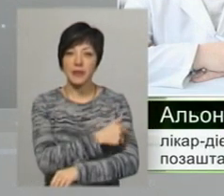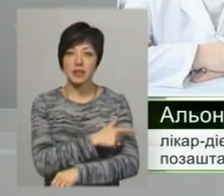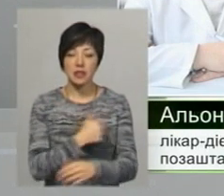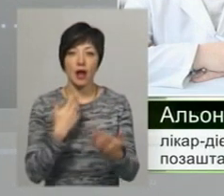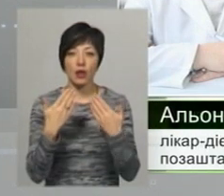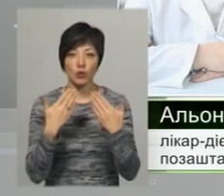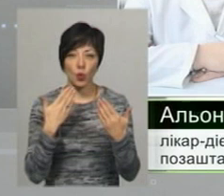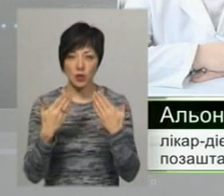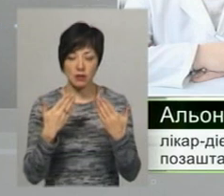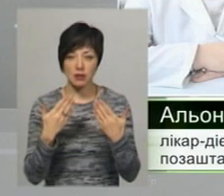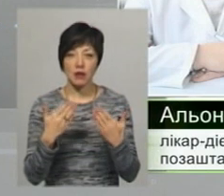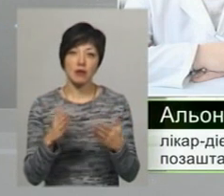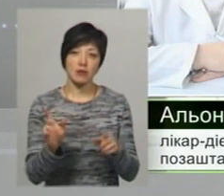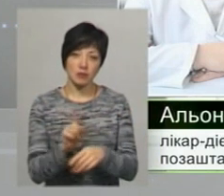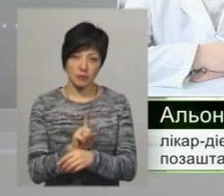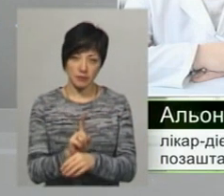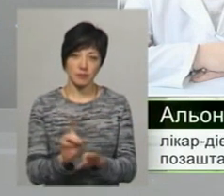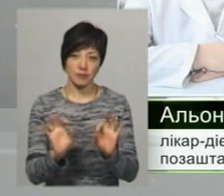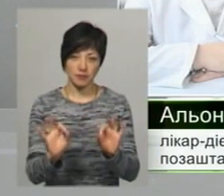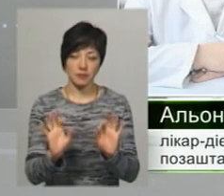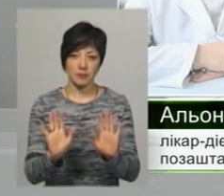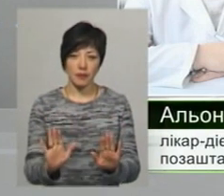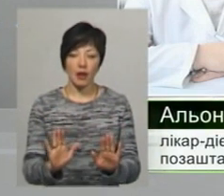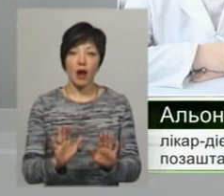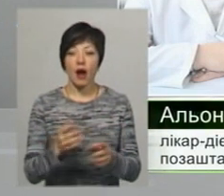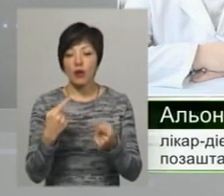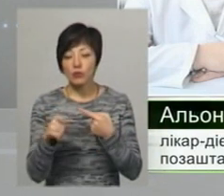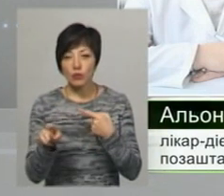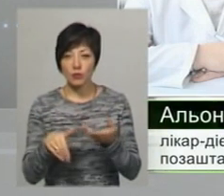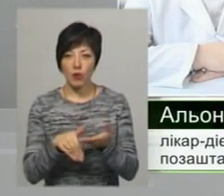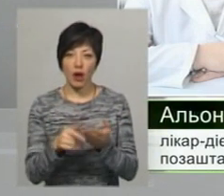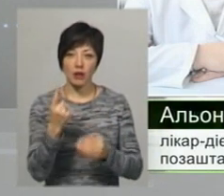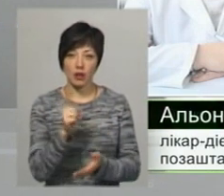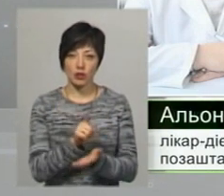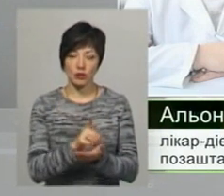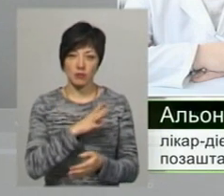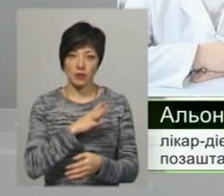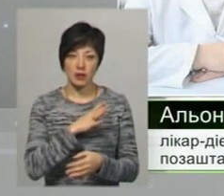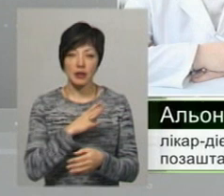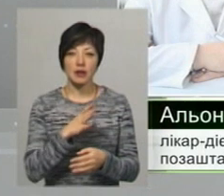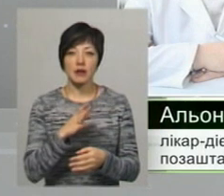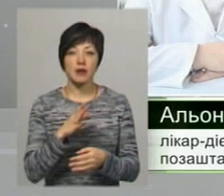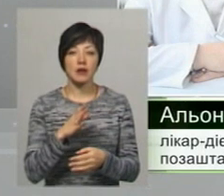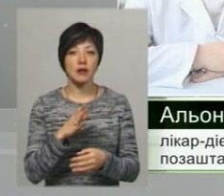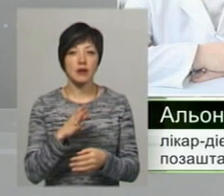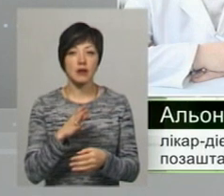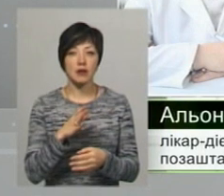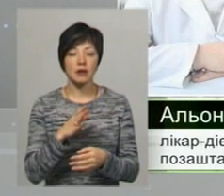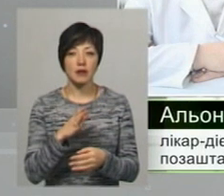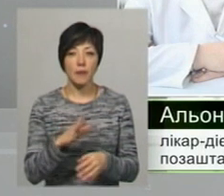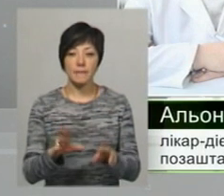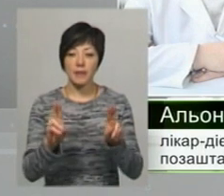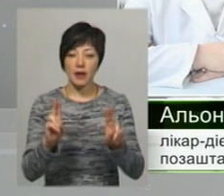відноситься, скажімо так, біль чи мені знисходить. Альтернатива тільки одна має бути. Альтернатива – це має бути принципи